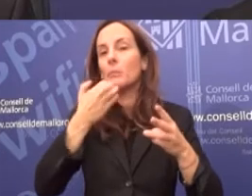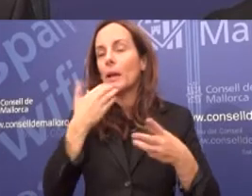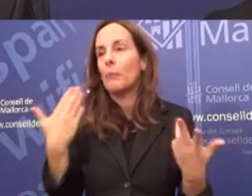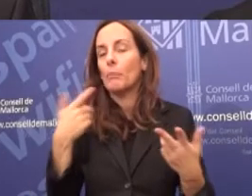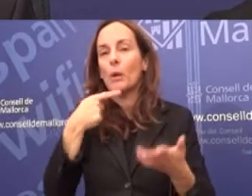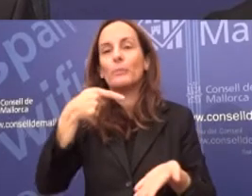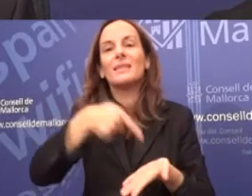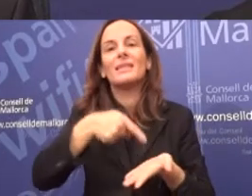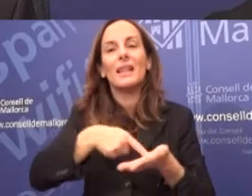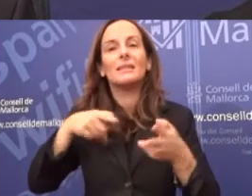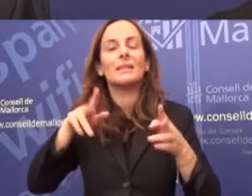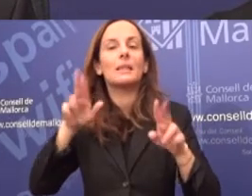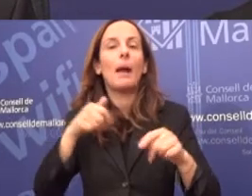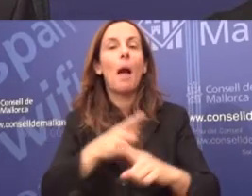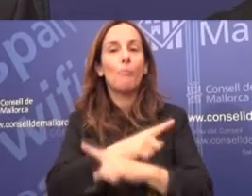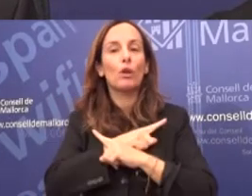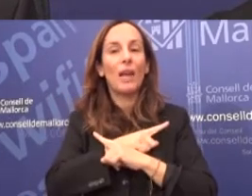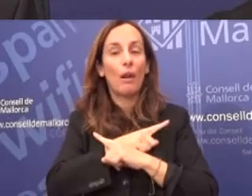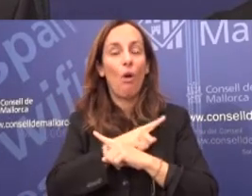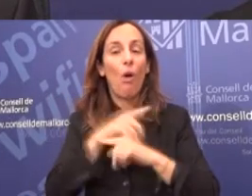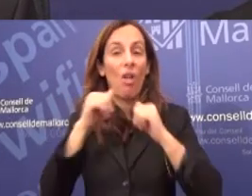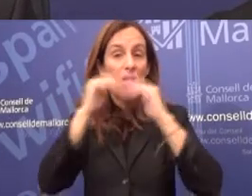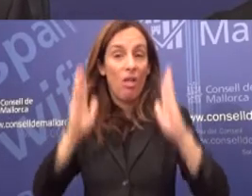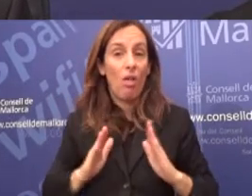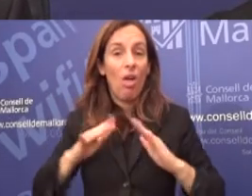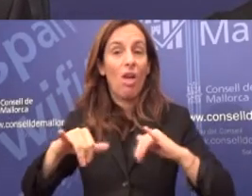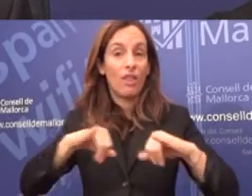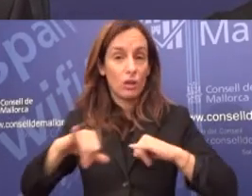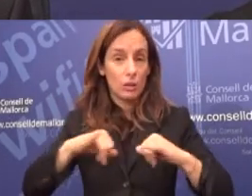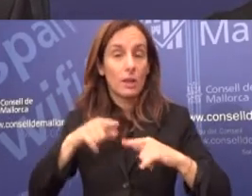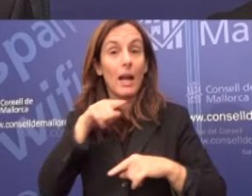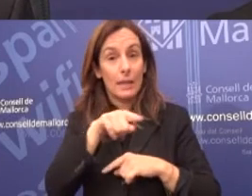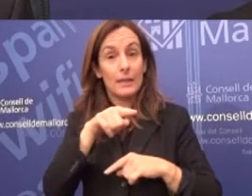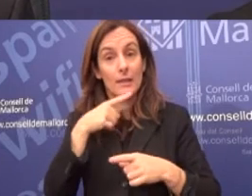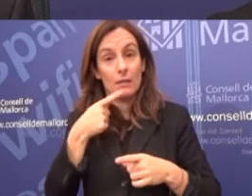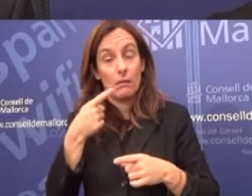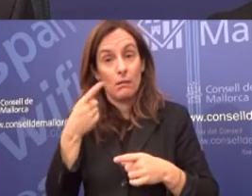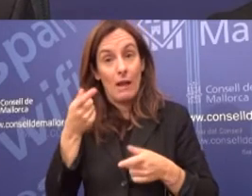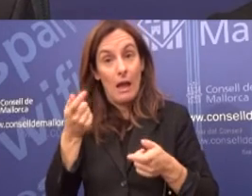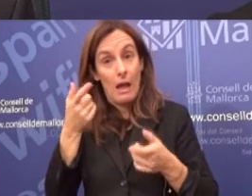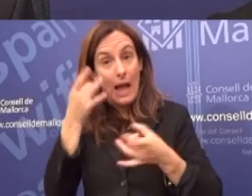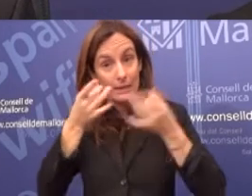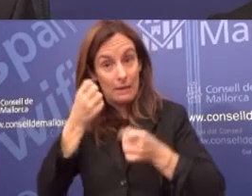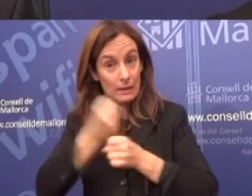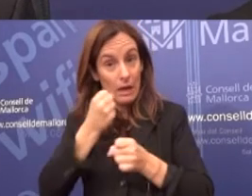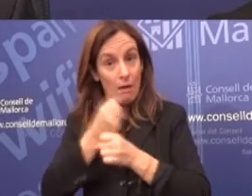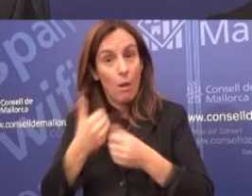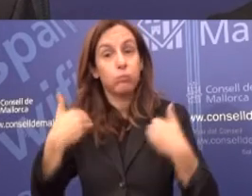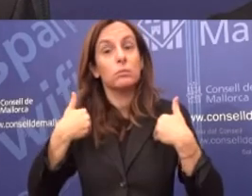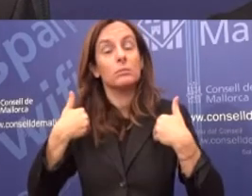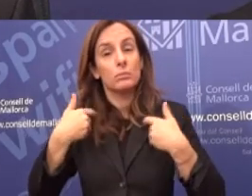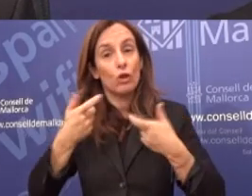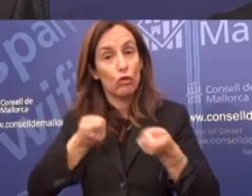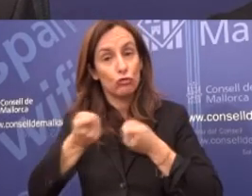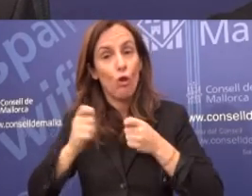taxes per activitat classificades, per exemple, pensem en el tema dels porters de discoteca, que és una activitat que es regula des del Consell i